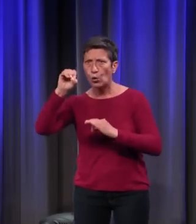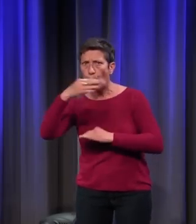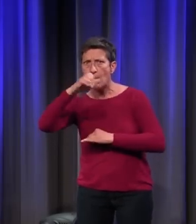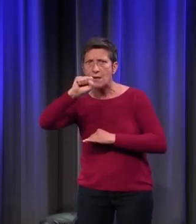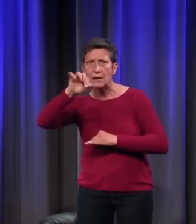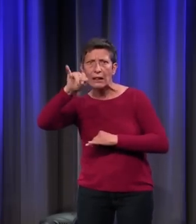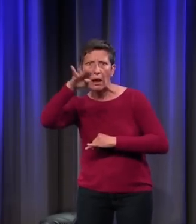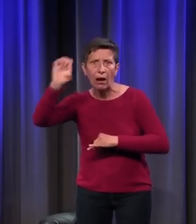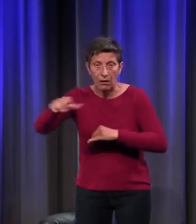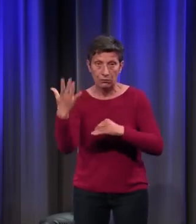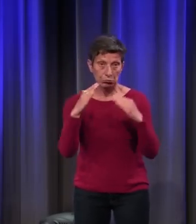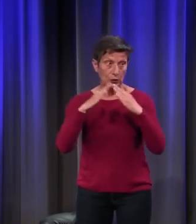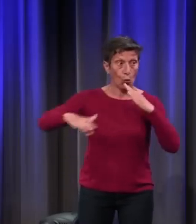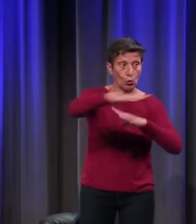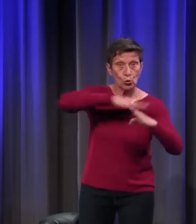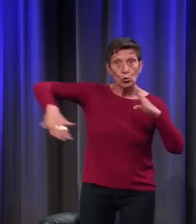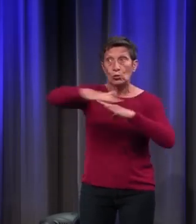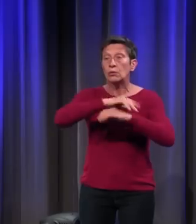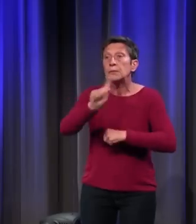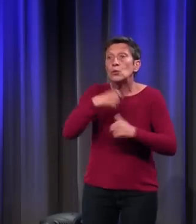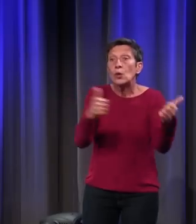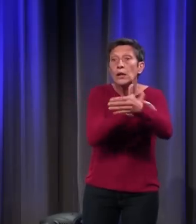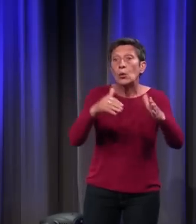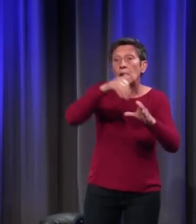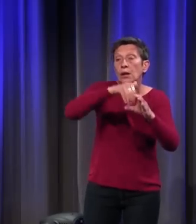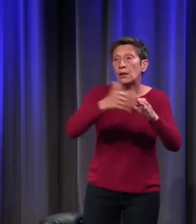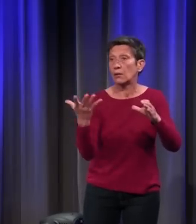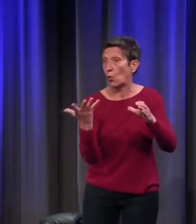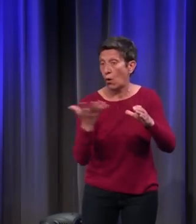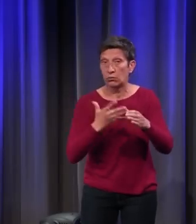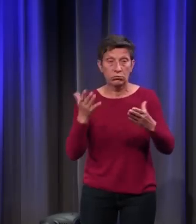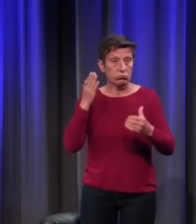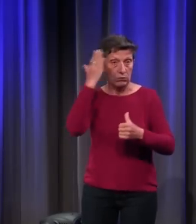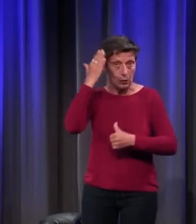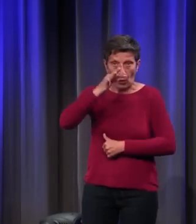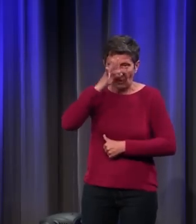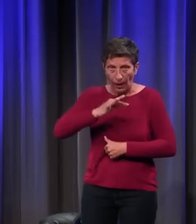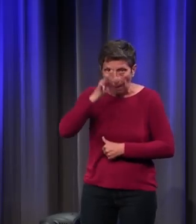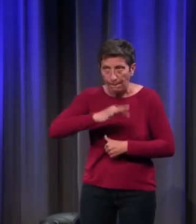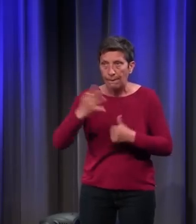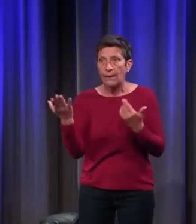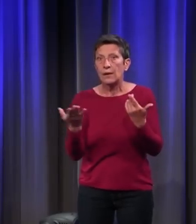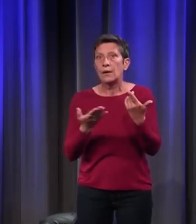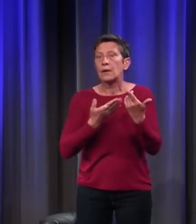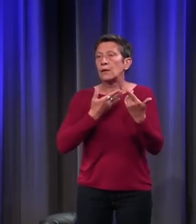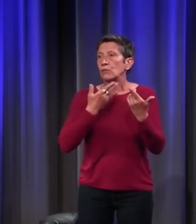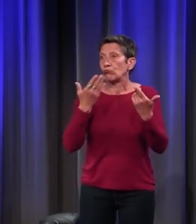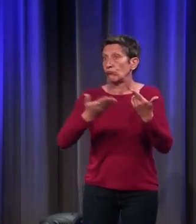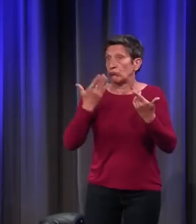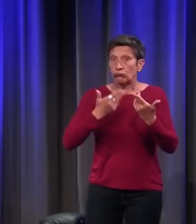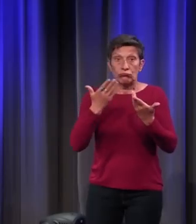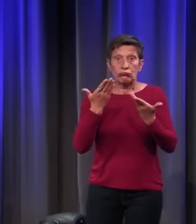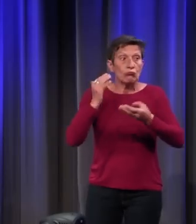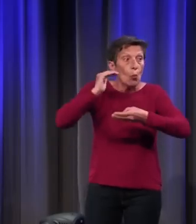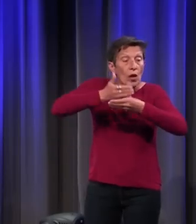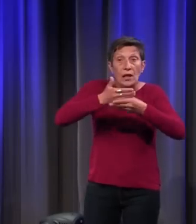Et dans cette catégorie, y a bien sûr les animaux de la ferme, à partir du Moyen-Âge